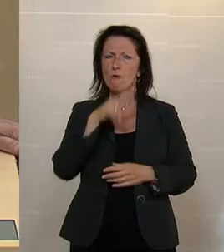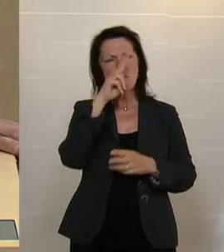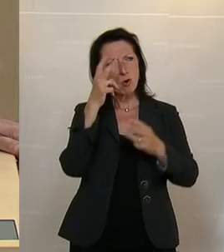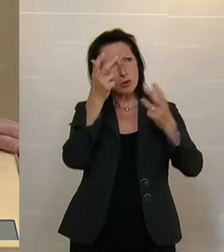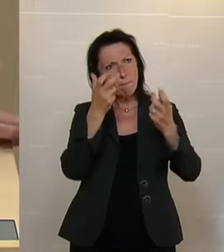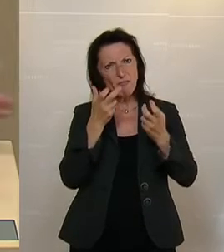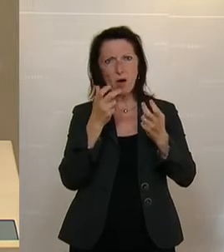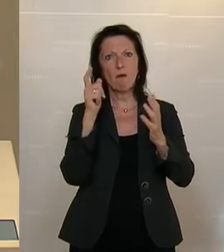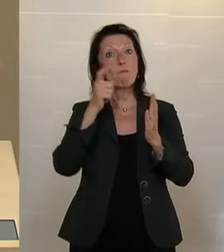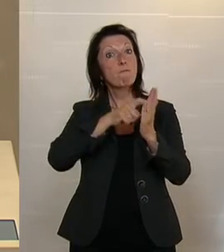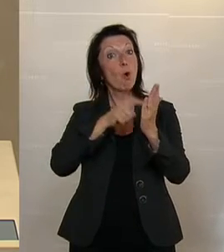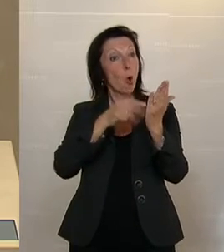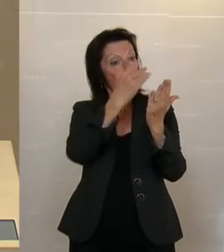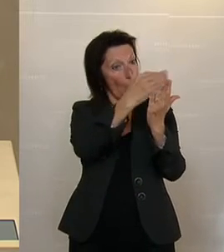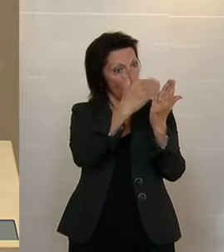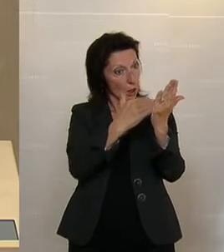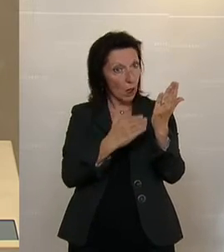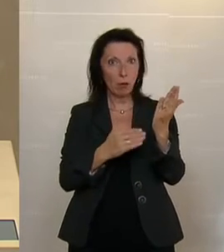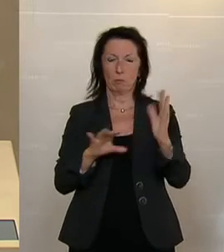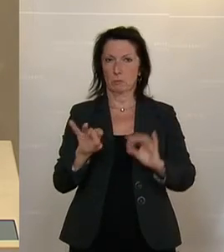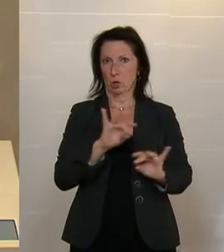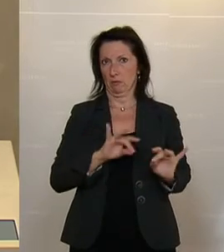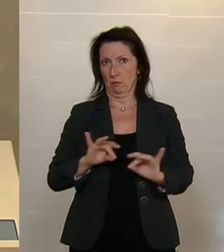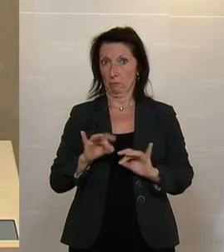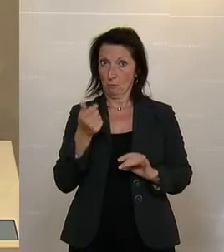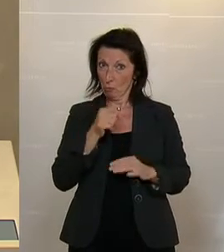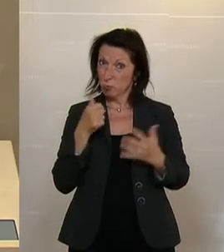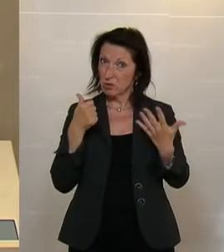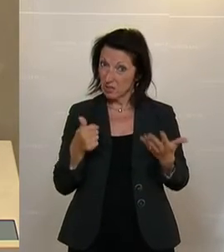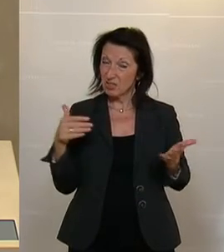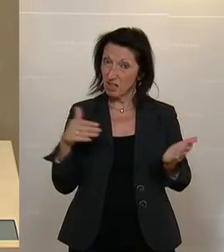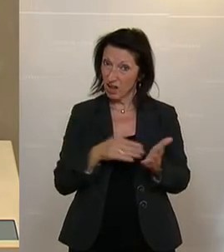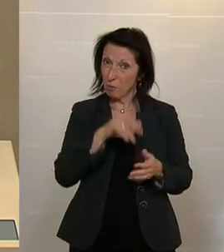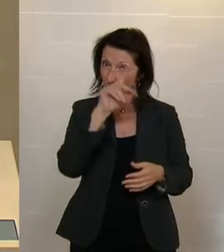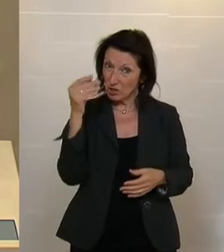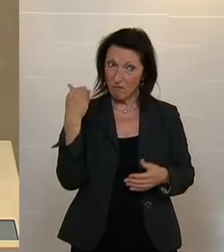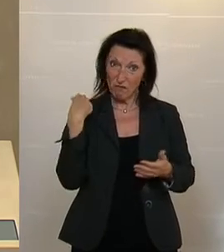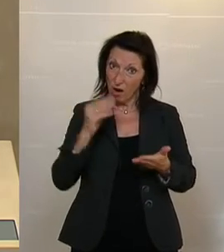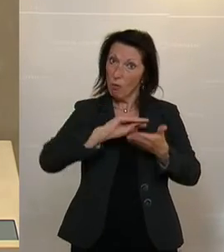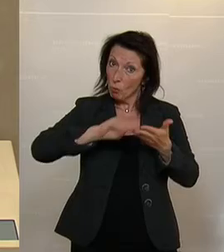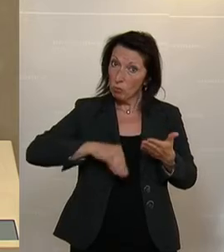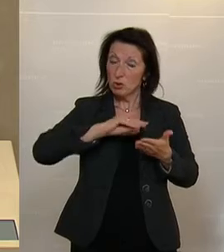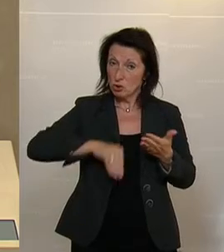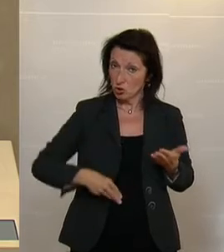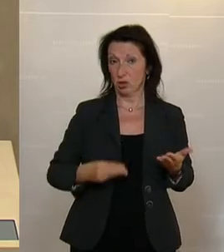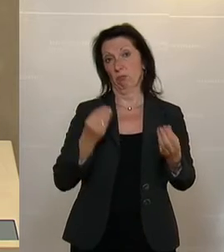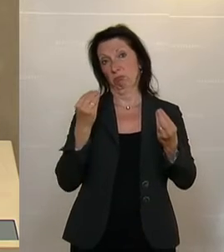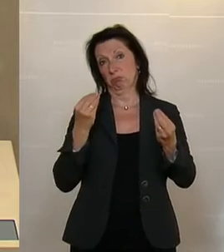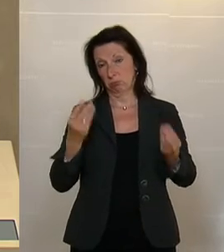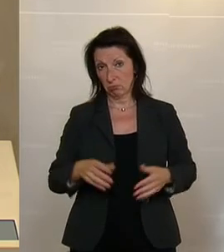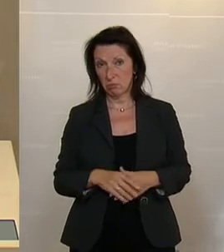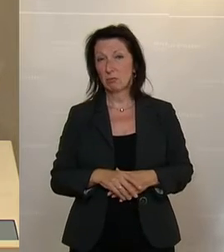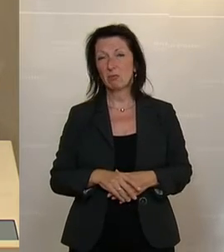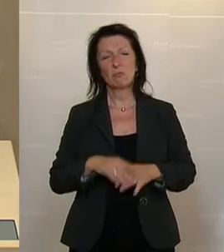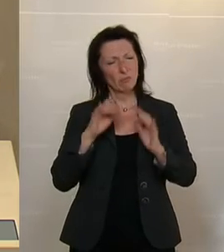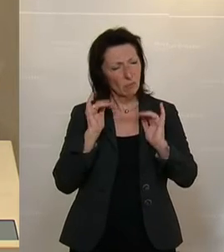Volksbegehrens auseinandersetzen. Immerhin haben es 160.000 Menschen unterschrieben. Und es